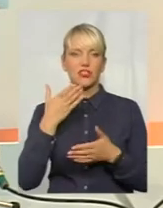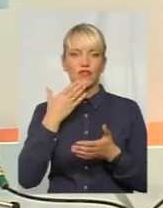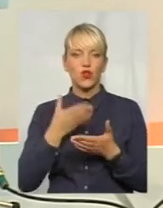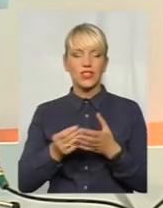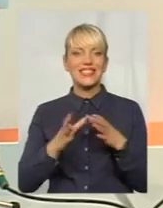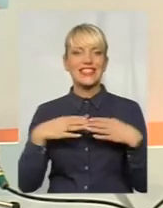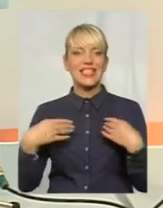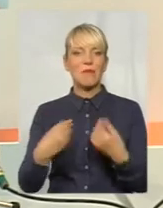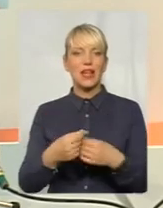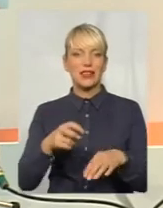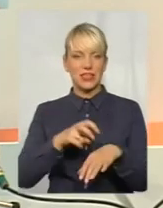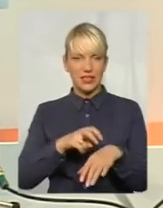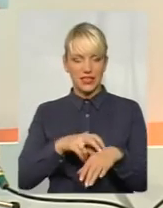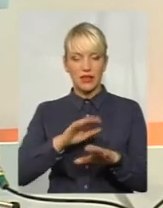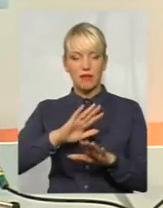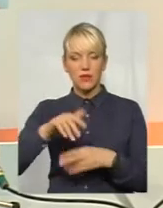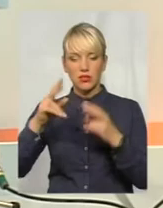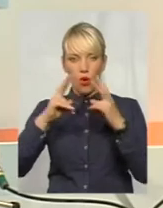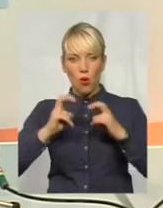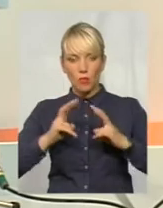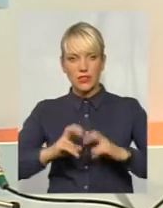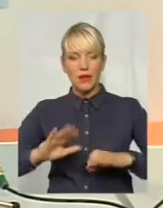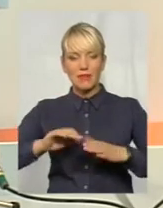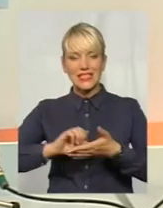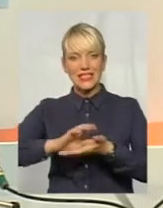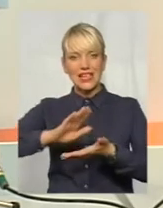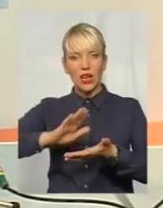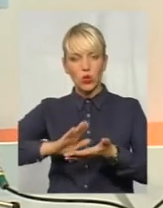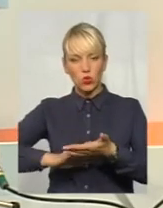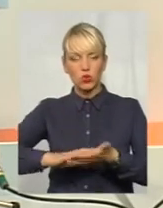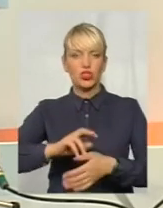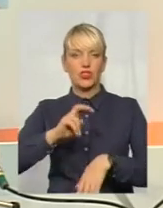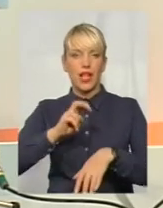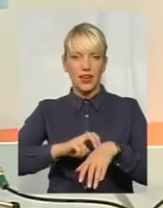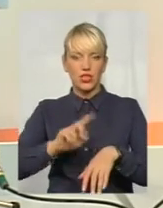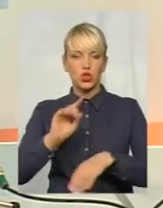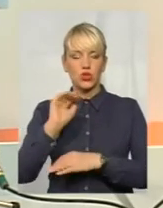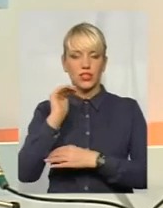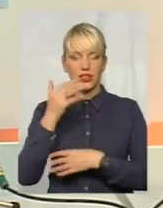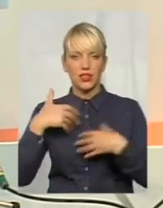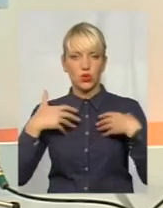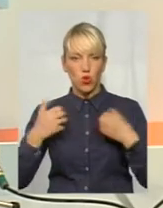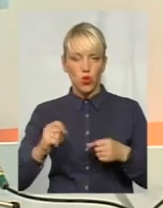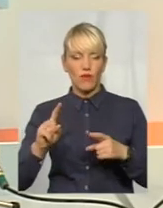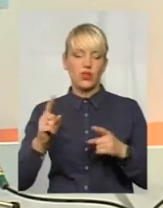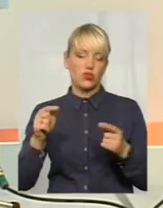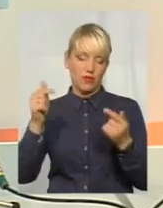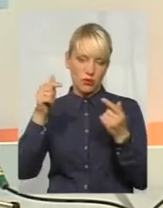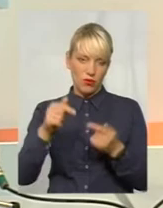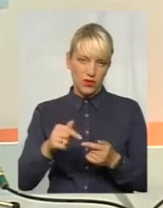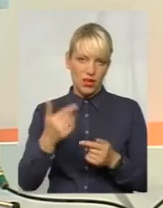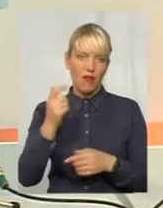і після обстеження, після заключення лікаря про те, що дитина здорова, і вона відповідає віку і так далі, їй